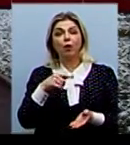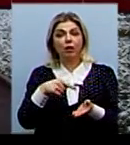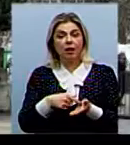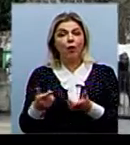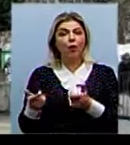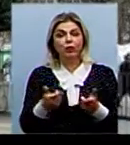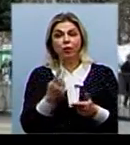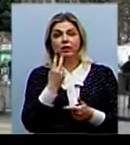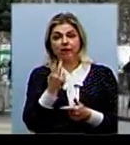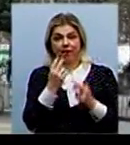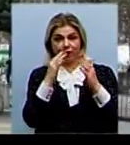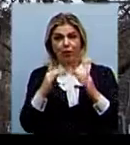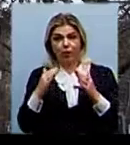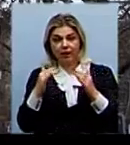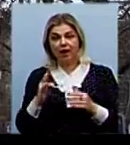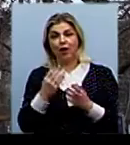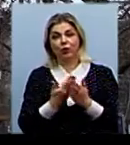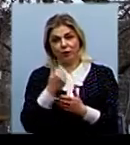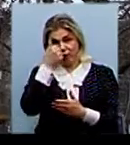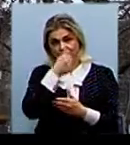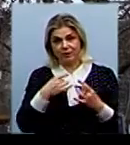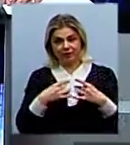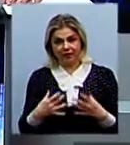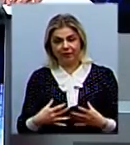підготували дві ялинки до новорічних свят.